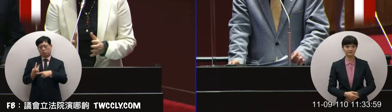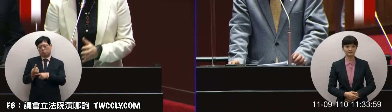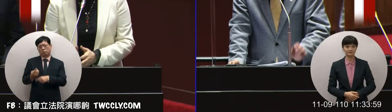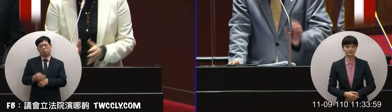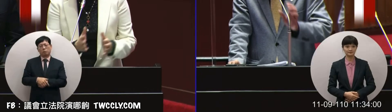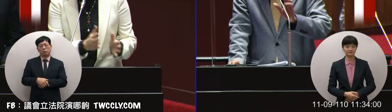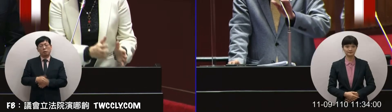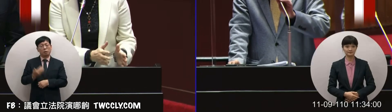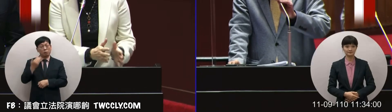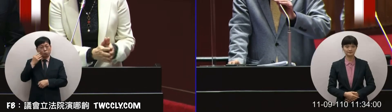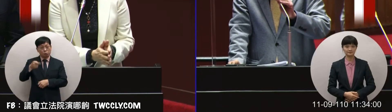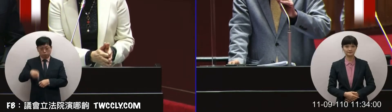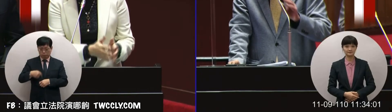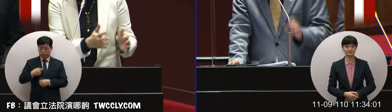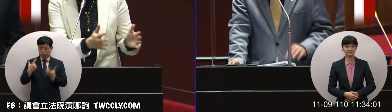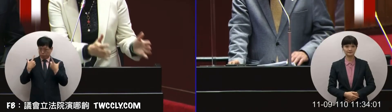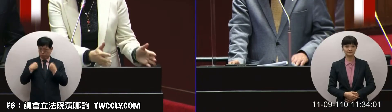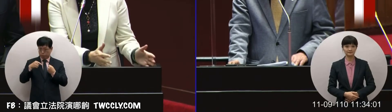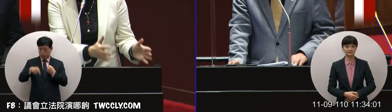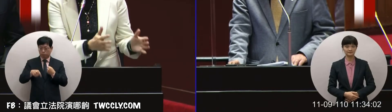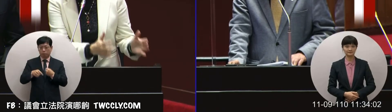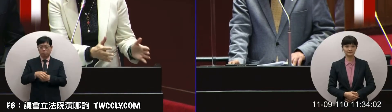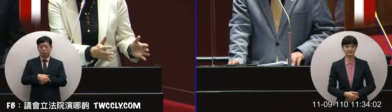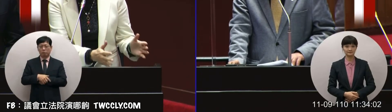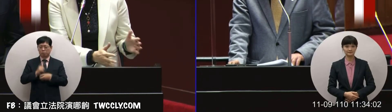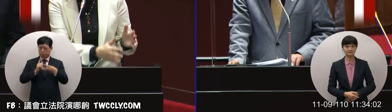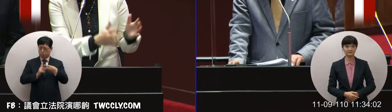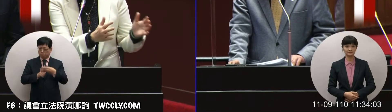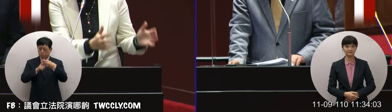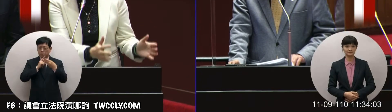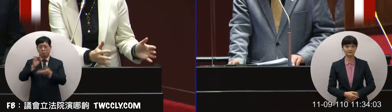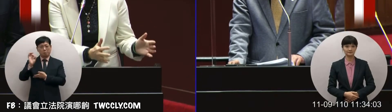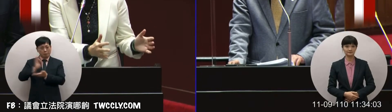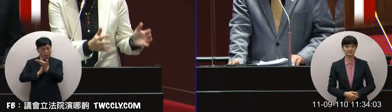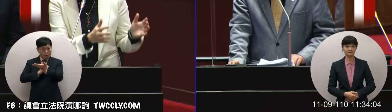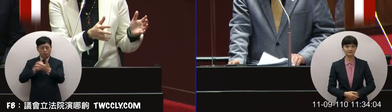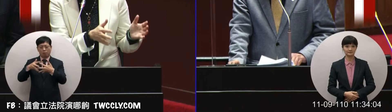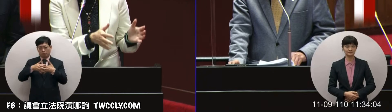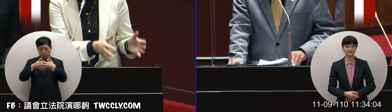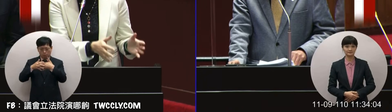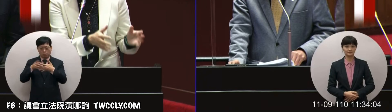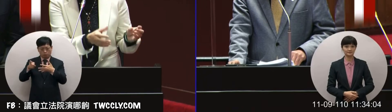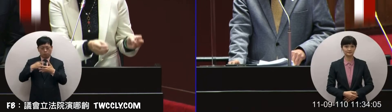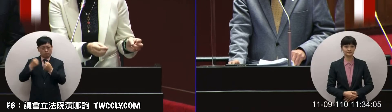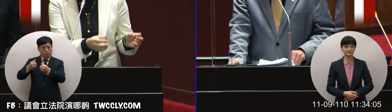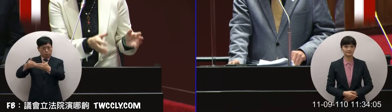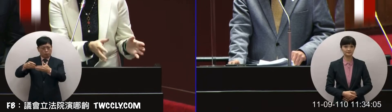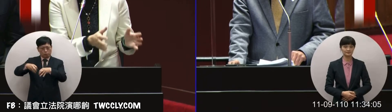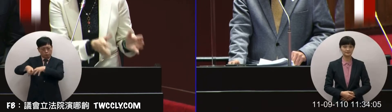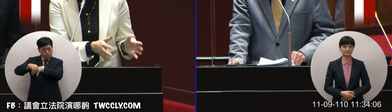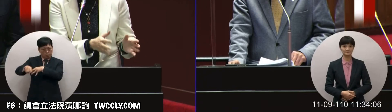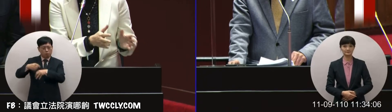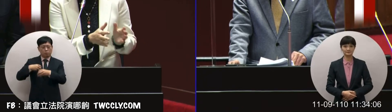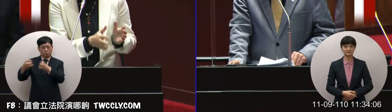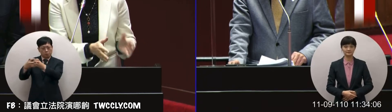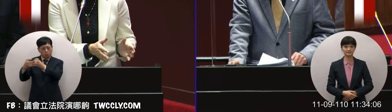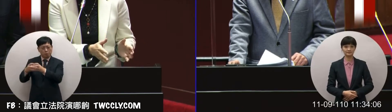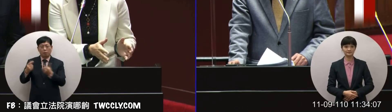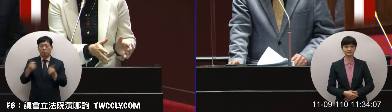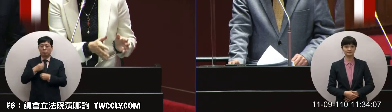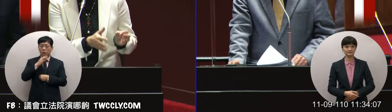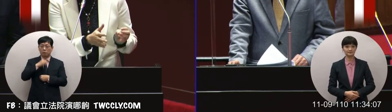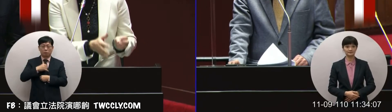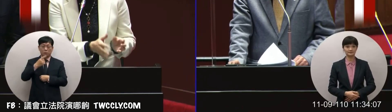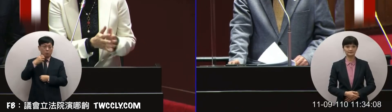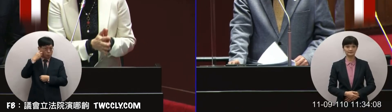那這個半導體其實是一個我們主要還是賣給美國在中國這邊組裝製造比如說i